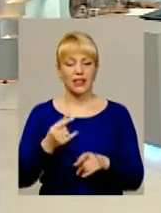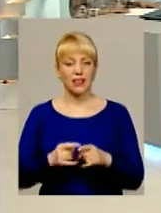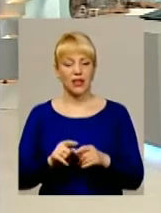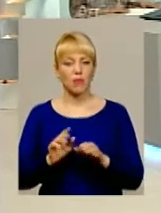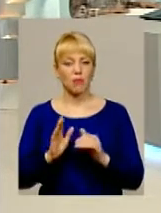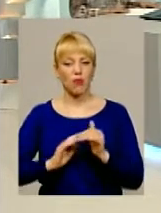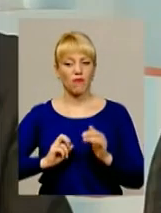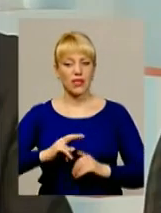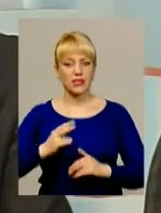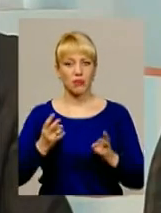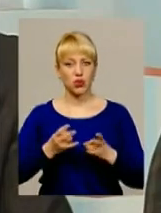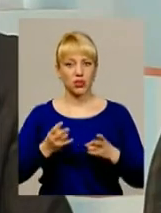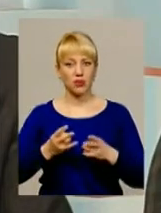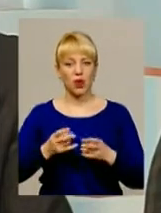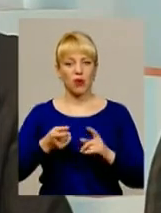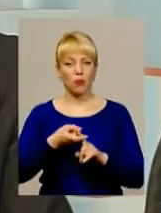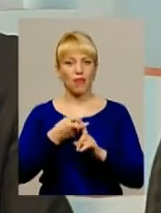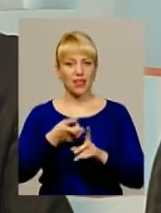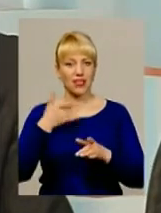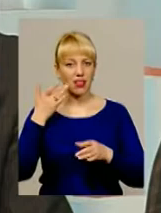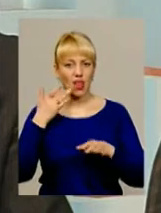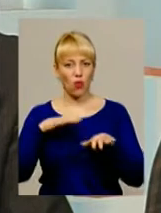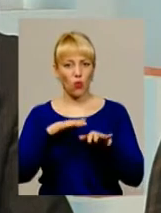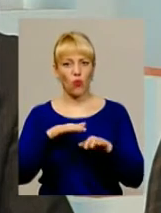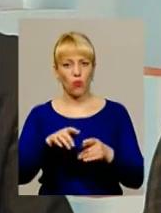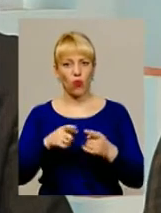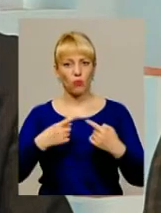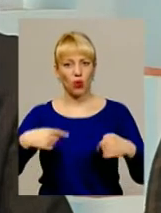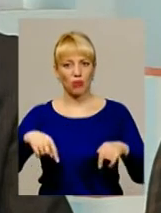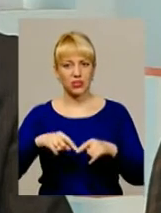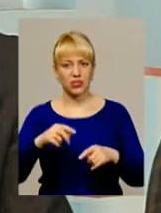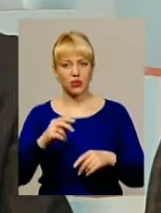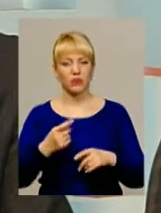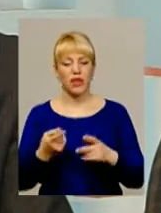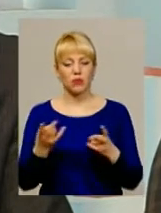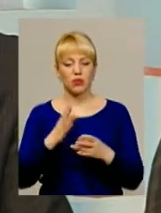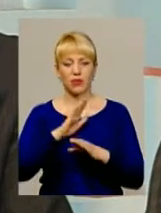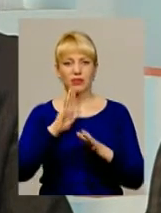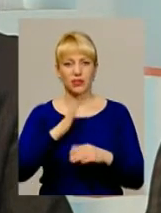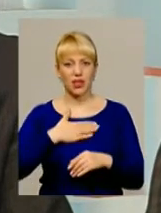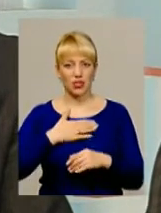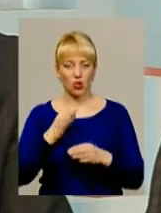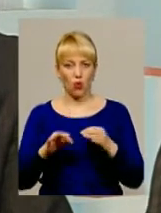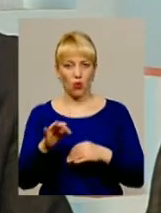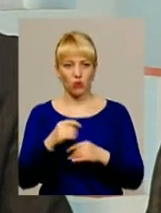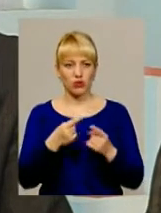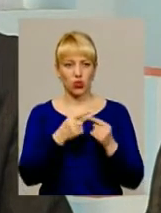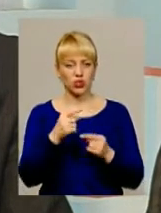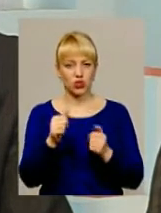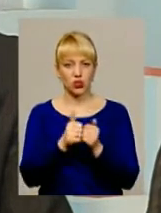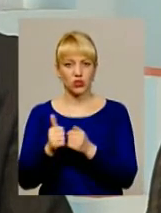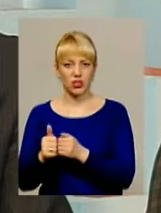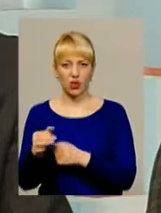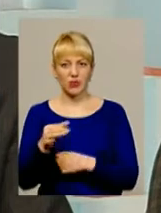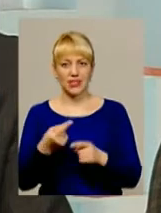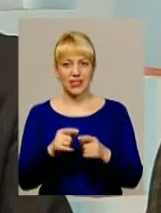професії, пов'язані з легкою промисловістю, потрібні не тільки нашій області, а й сусіднім областям. Знову ж таки, цей центр, який буде